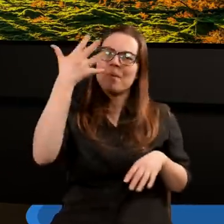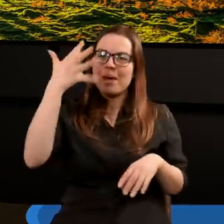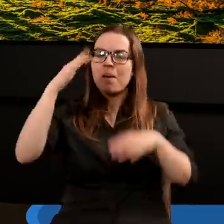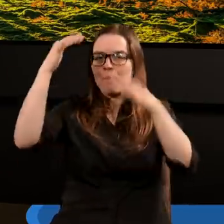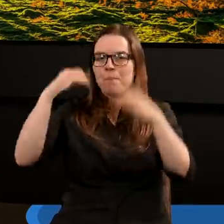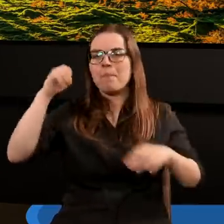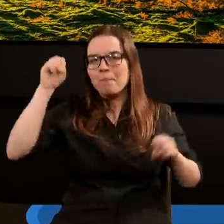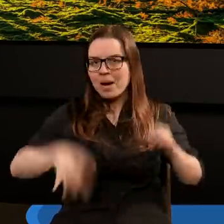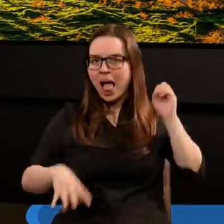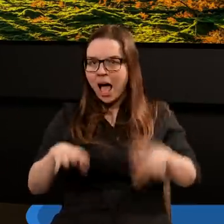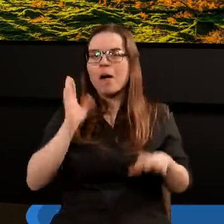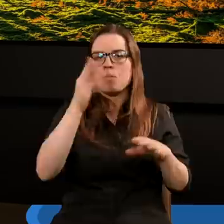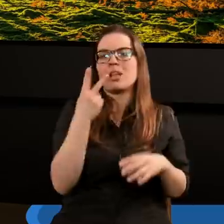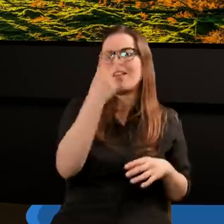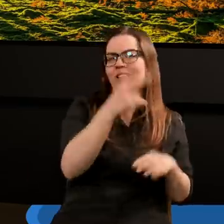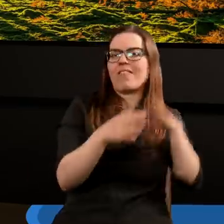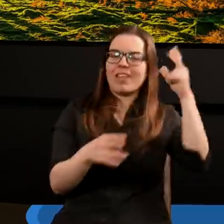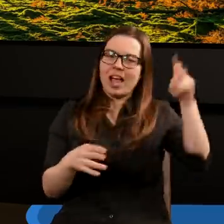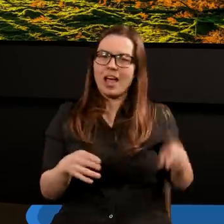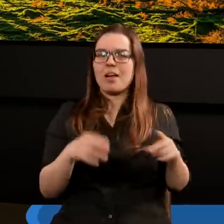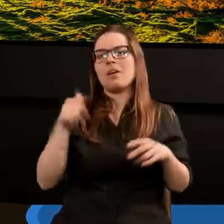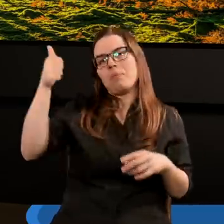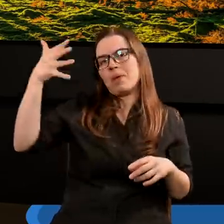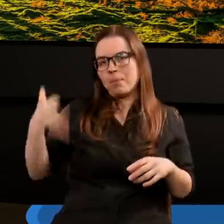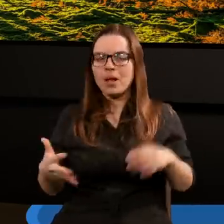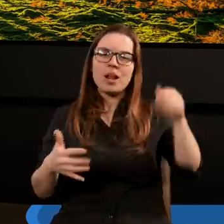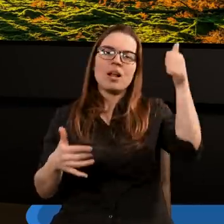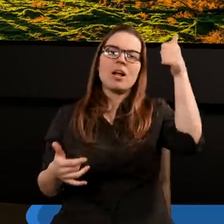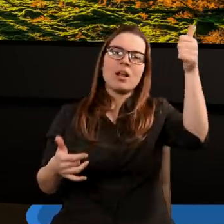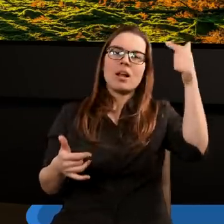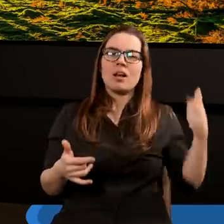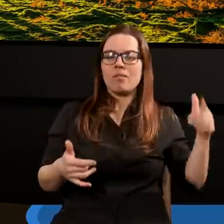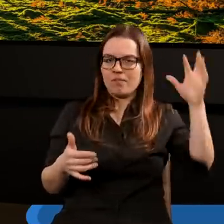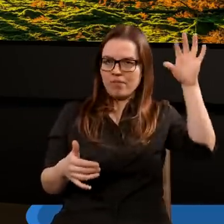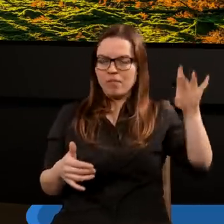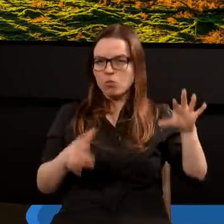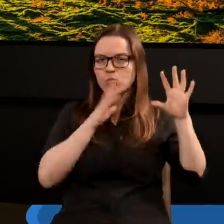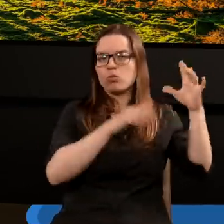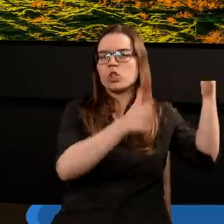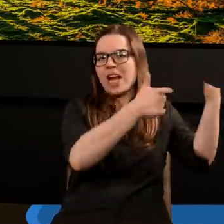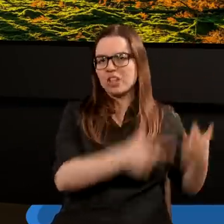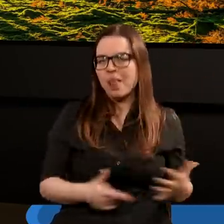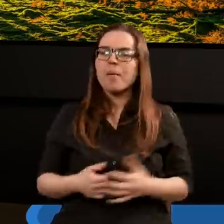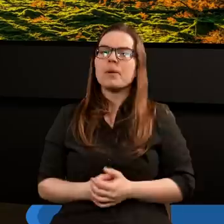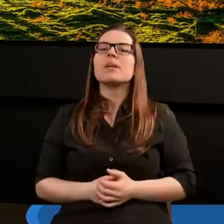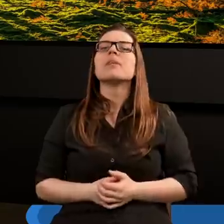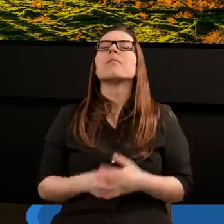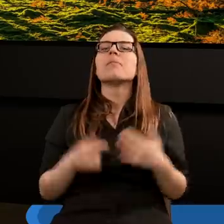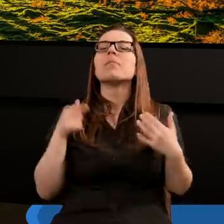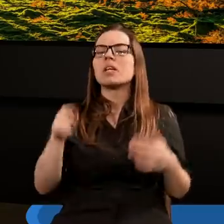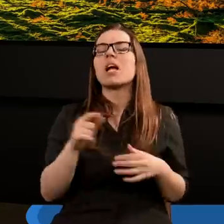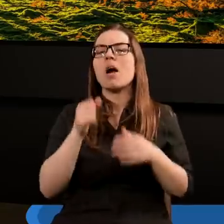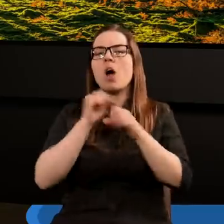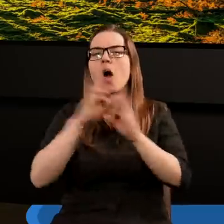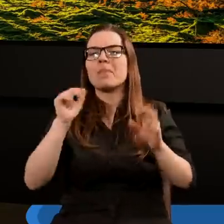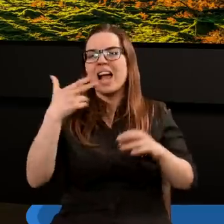plag i później kolejne dwie. Dlatego może chciałbym, żebyśmy faktycznie przeczytali ten fragment z